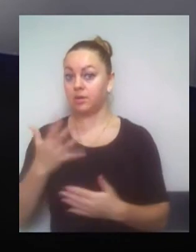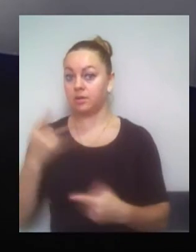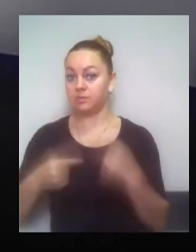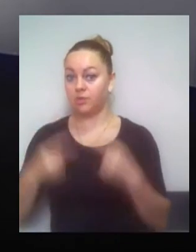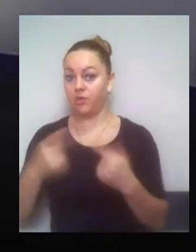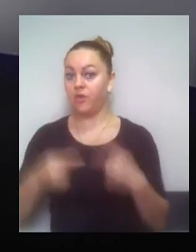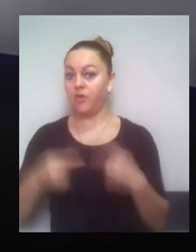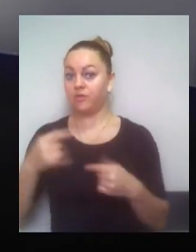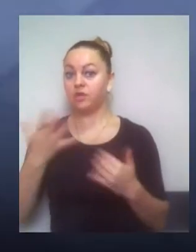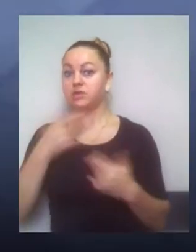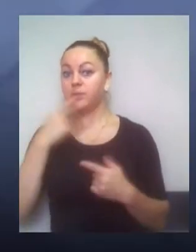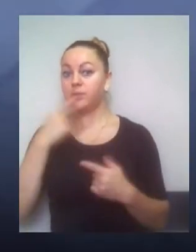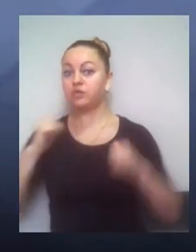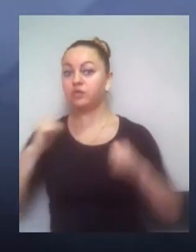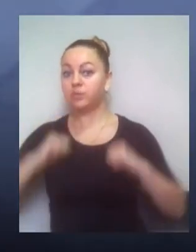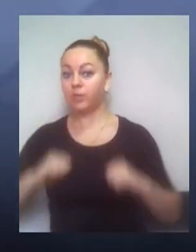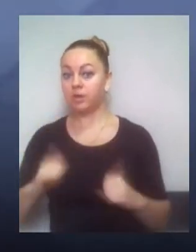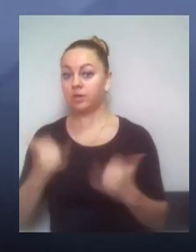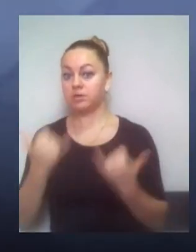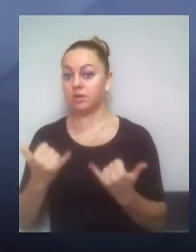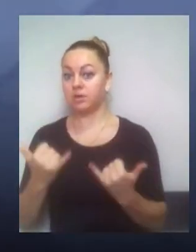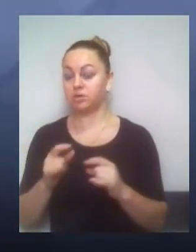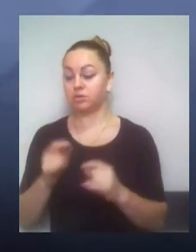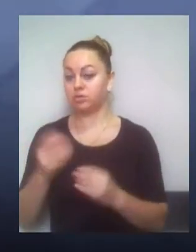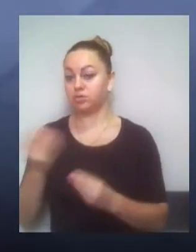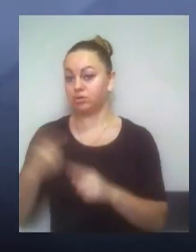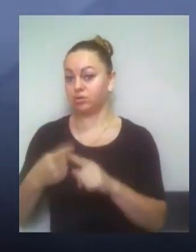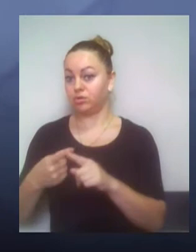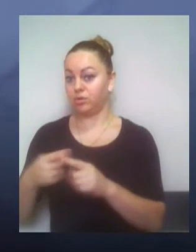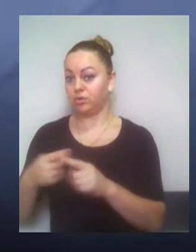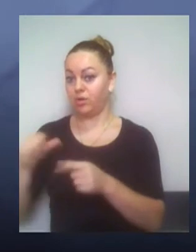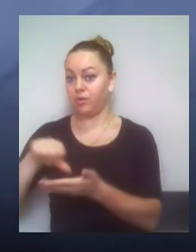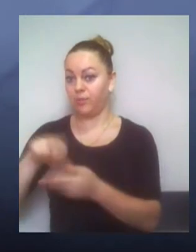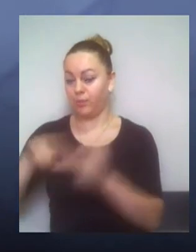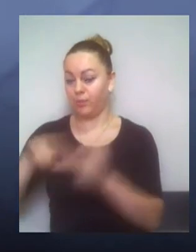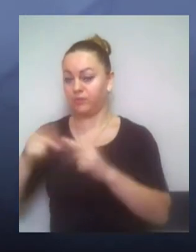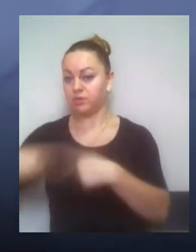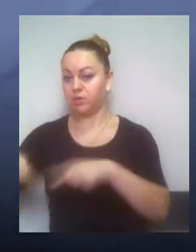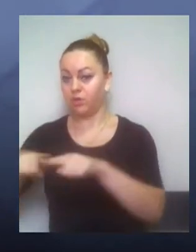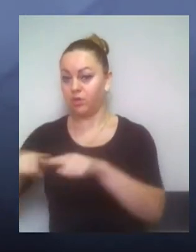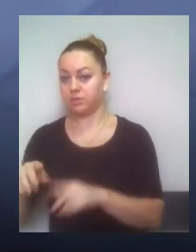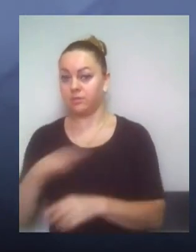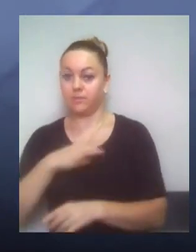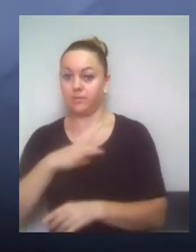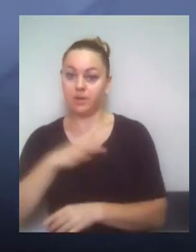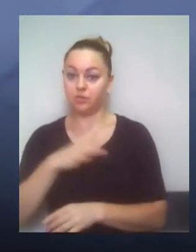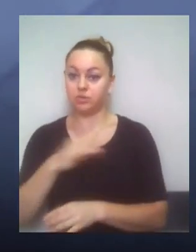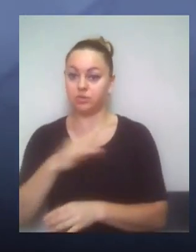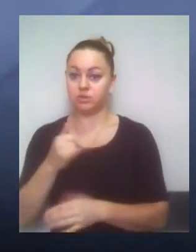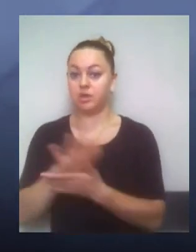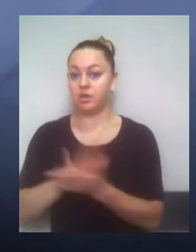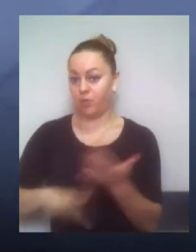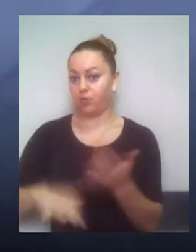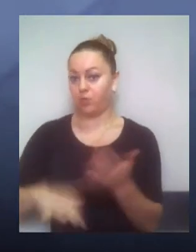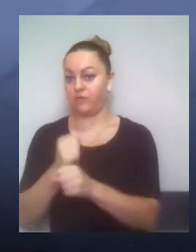спокійно говорять про те, що вони нехтують ними і будуть продовжувати це будівництво, підготовчі роботи,